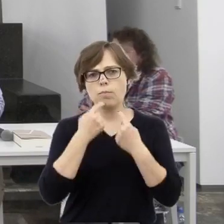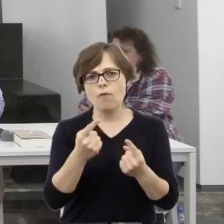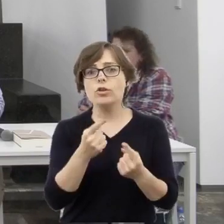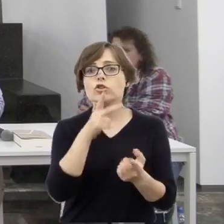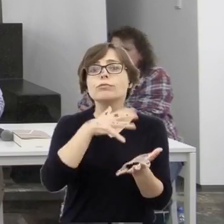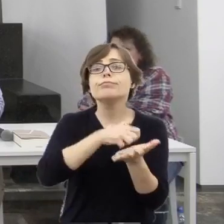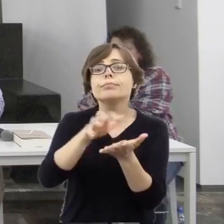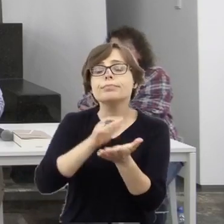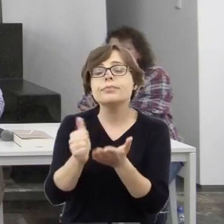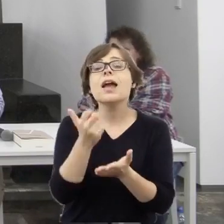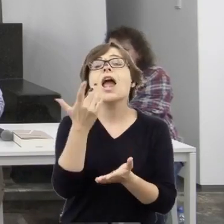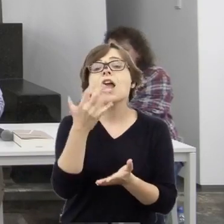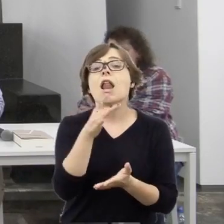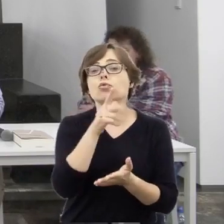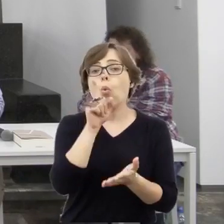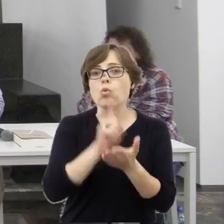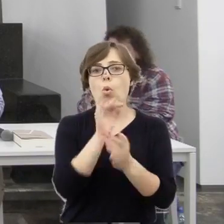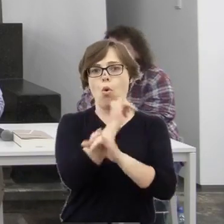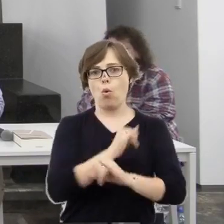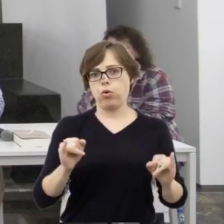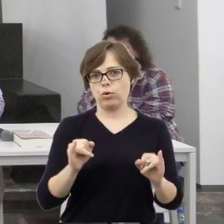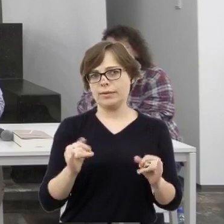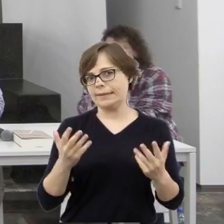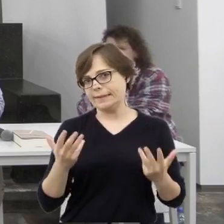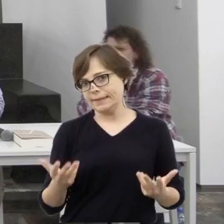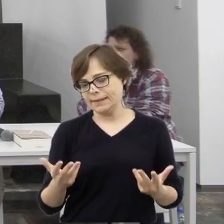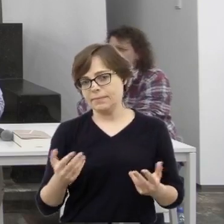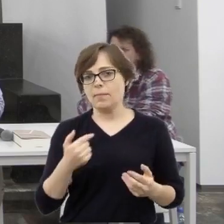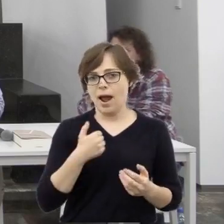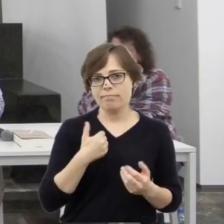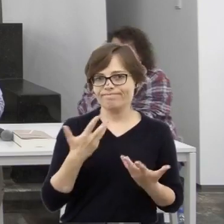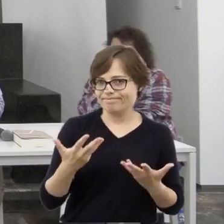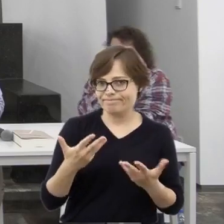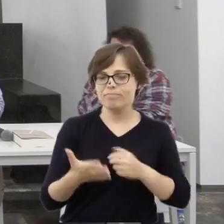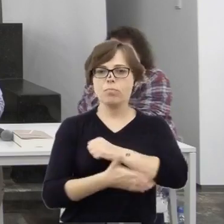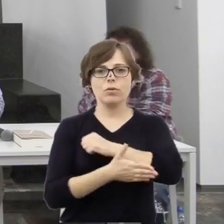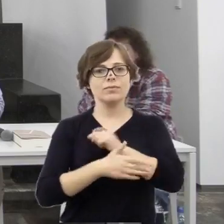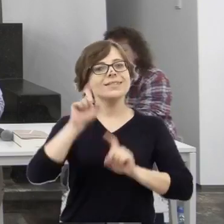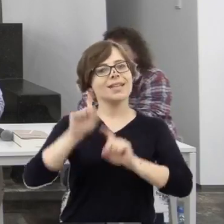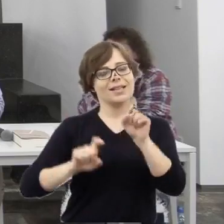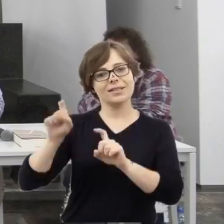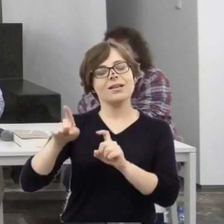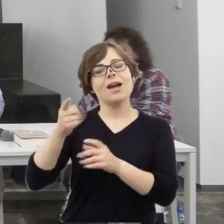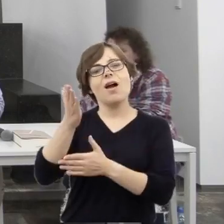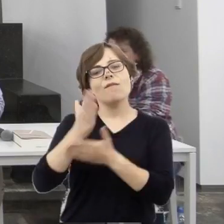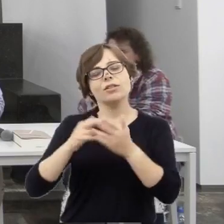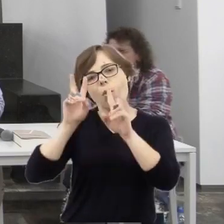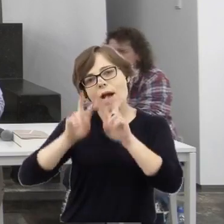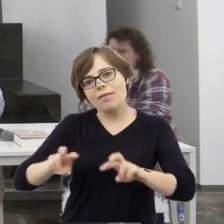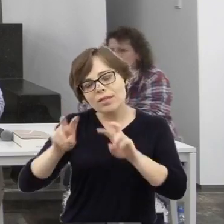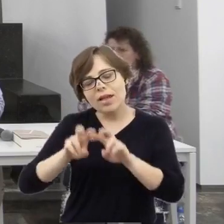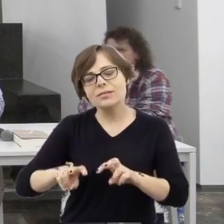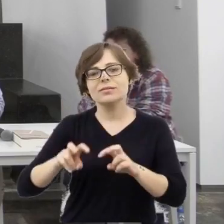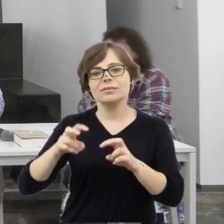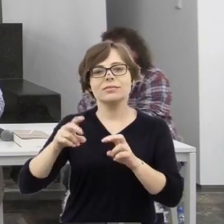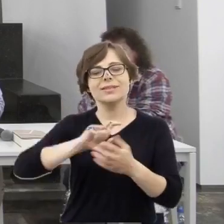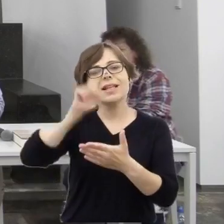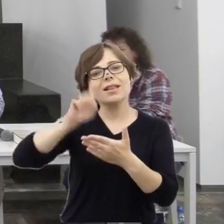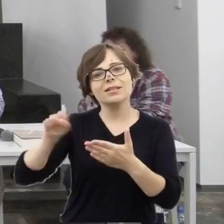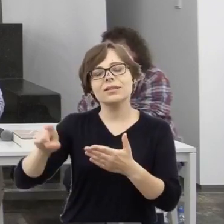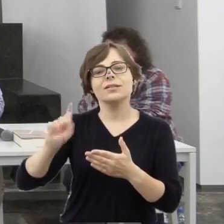Holokaust. I pozwolę sobie oprzeć się na statystyce, którą prowadził Wydział Ewidencji i Statystyki